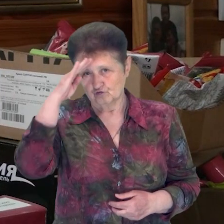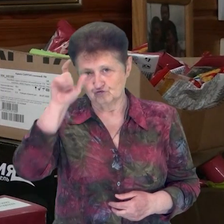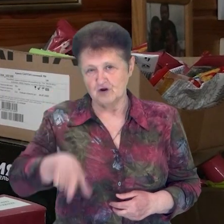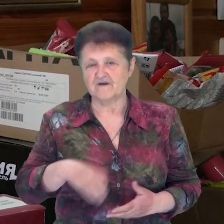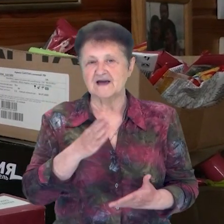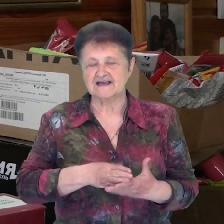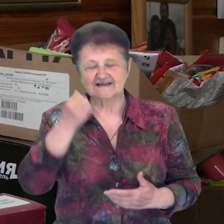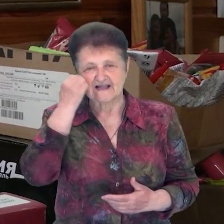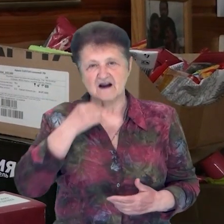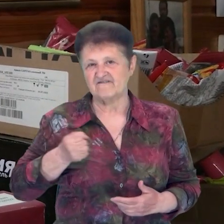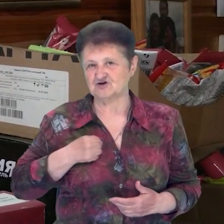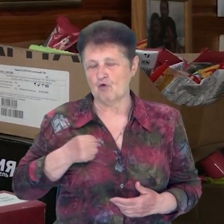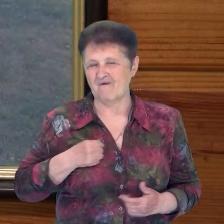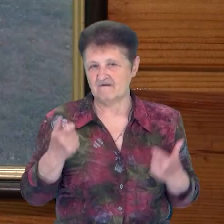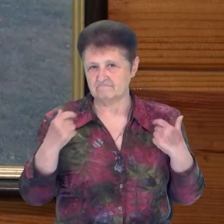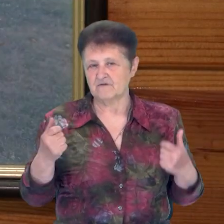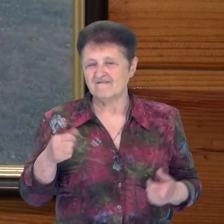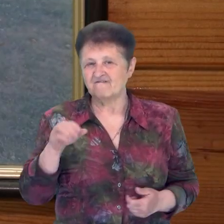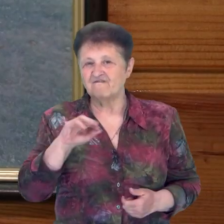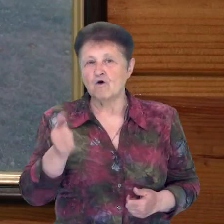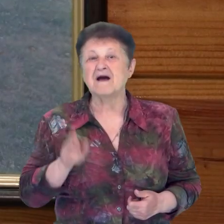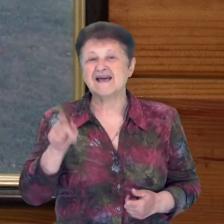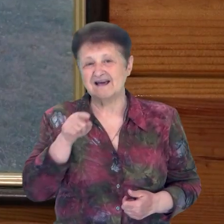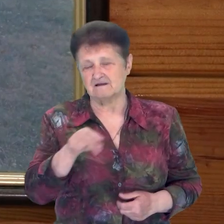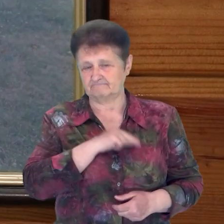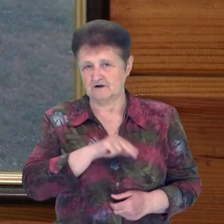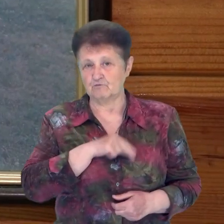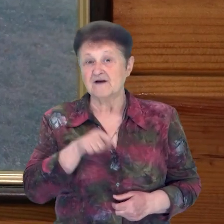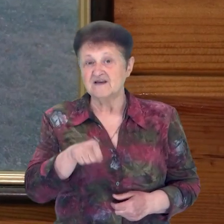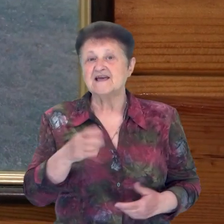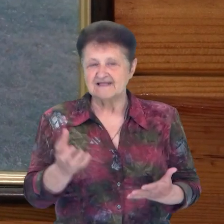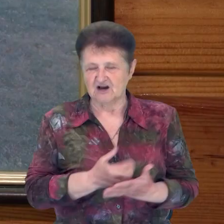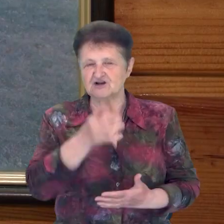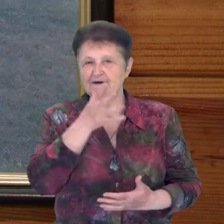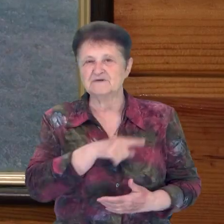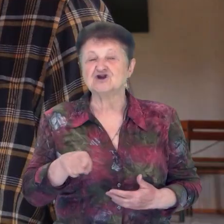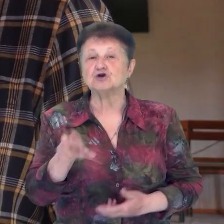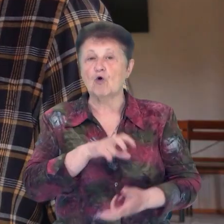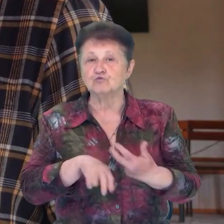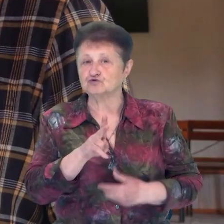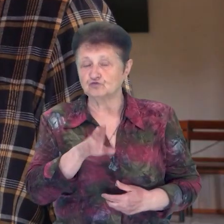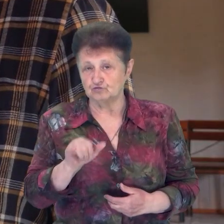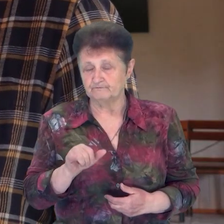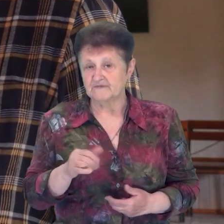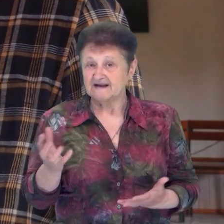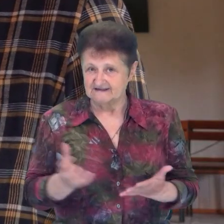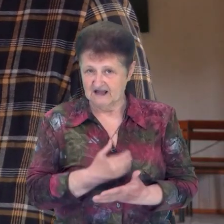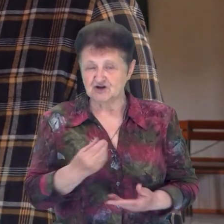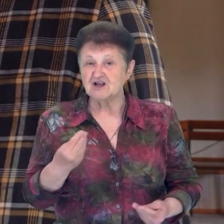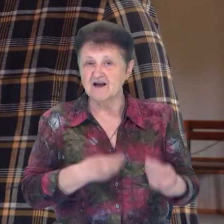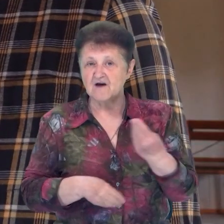є стара військова форма, в якій той працює по господарству. Її і знайшли під час обшуку. Знайшли ту форму,